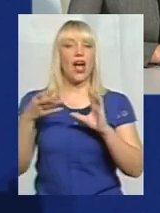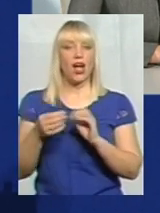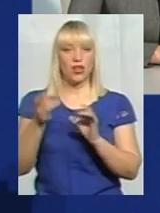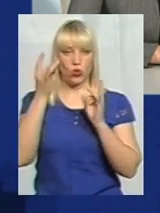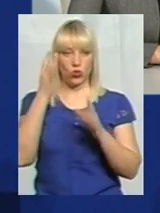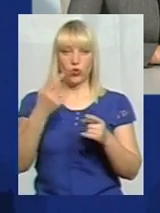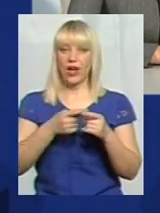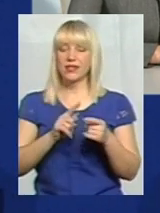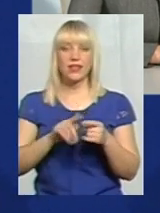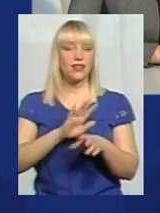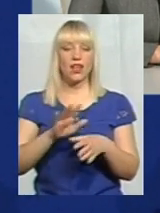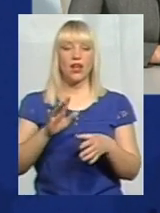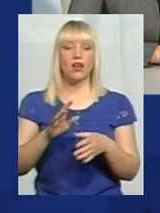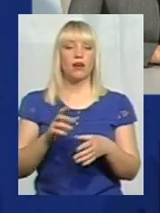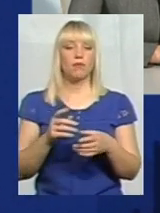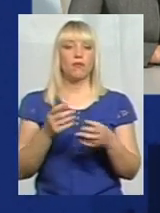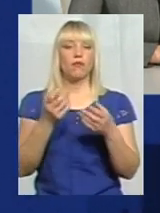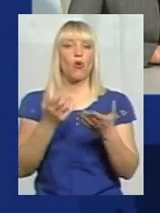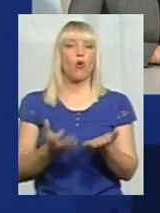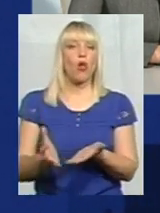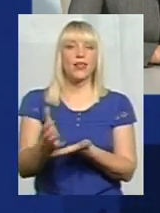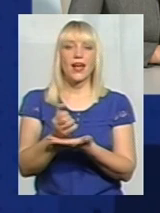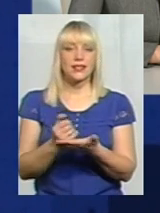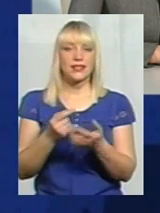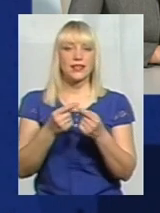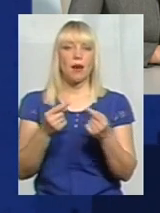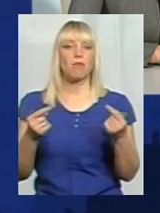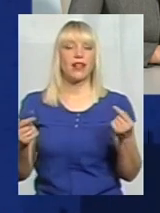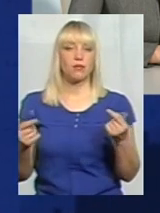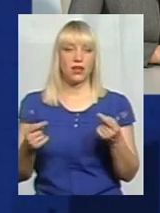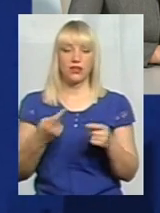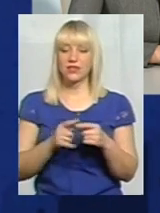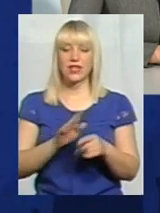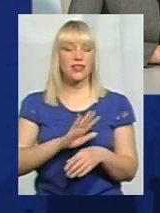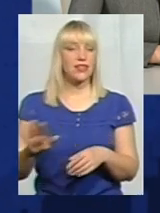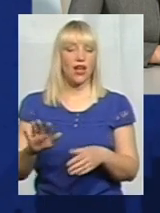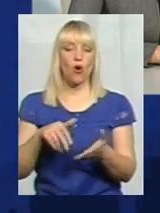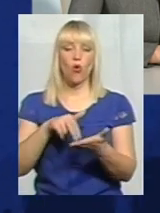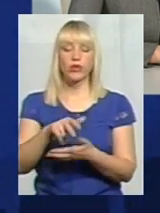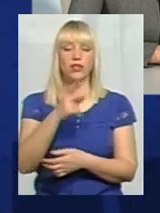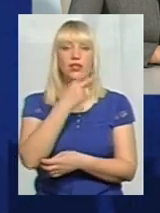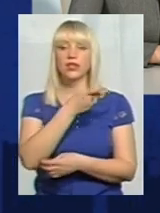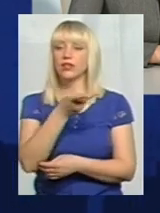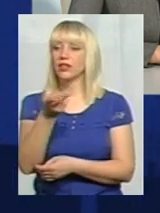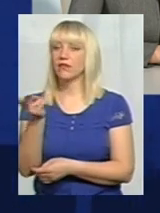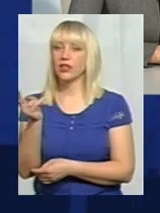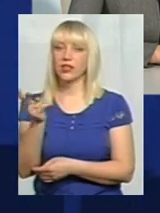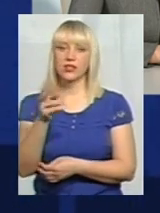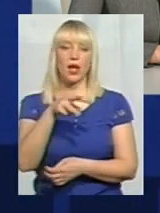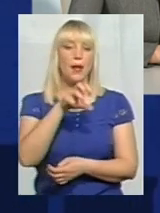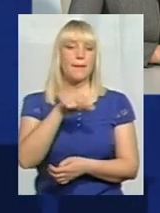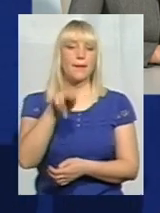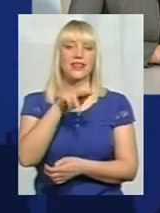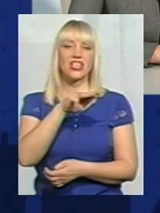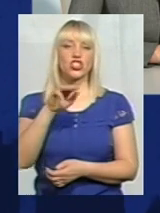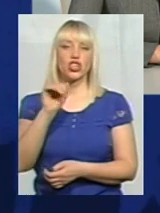це не колекція якихось предметів, це не ходити і дивитися на Меджибирську фортецю.